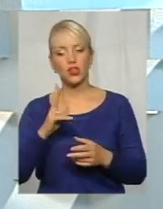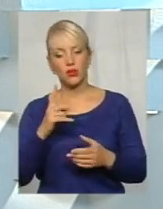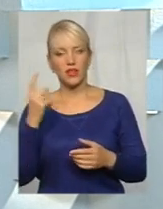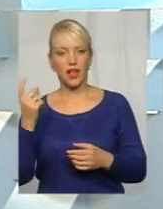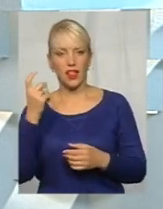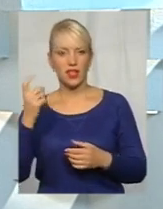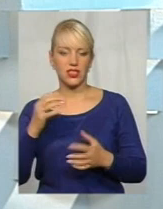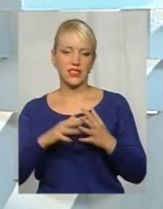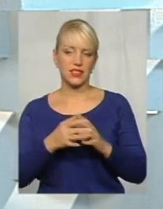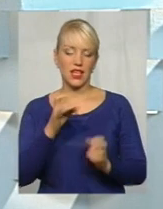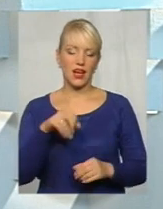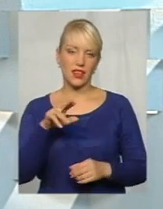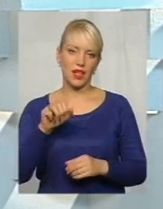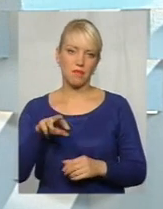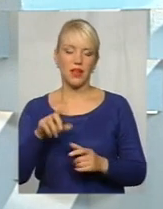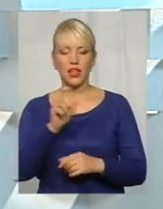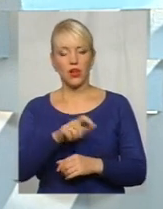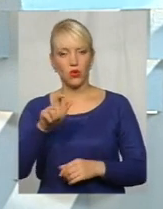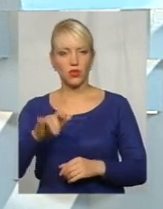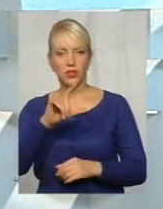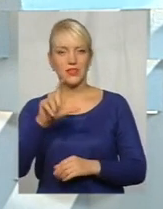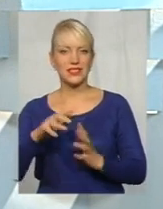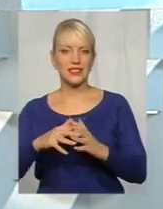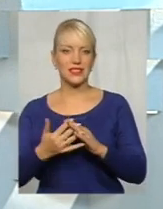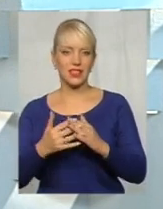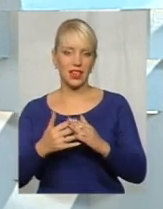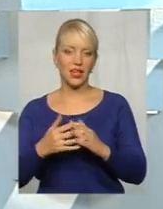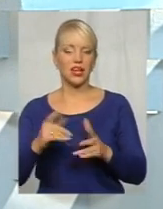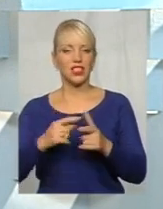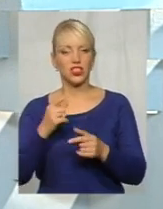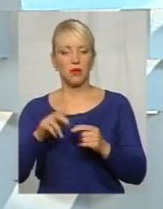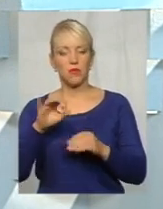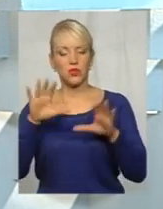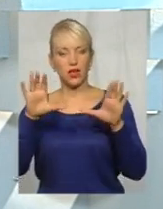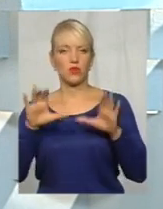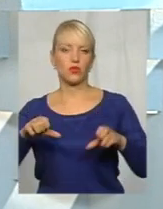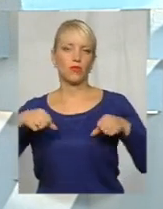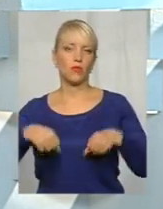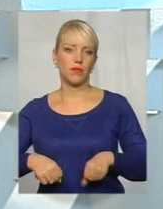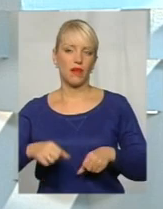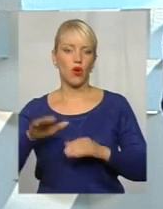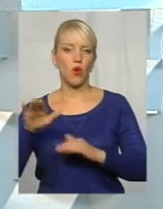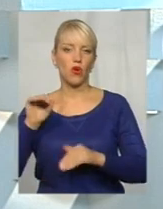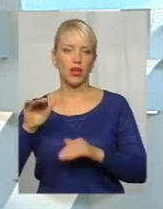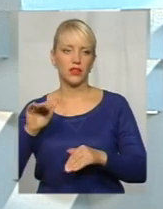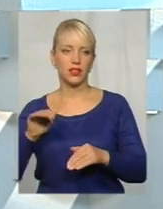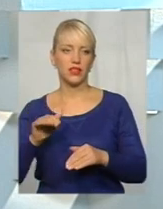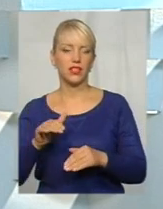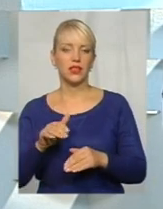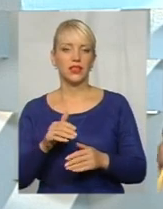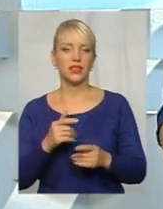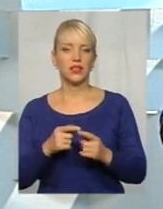сільським радам, мешканцям сіл, а чи по законному праву оренди належить